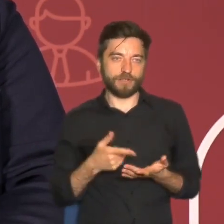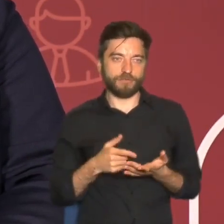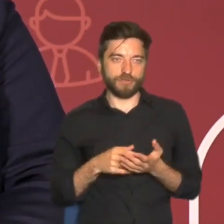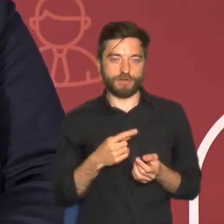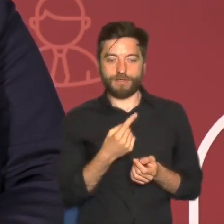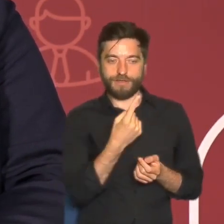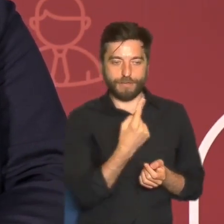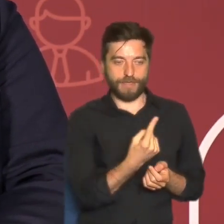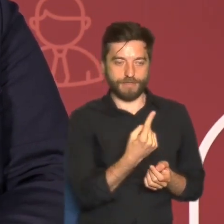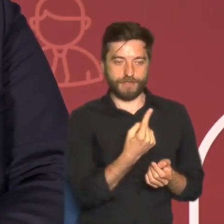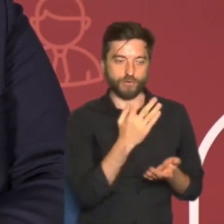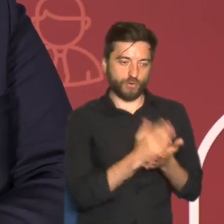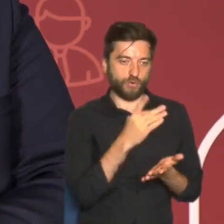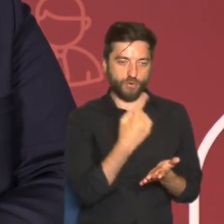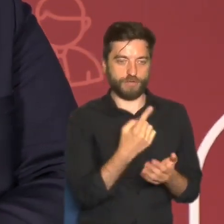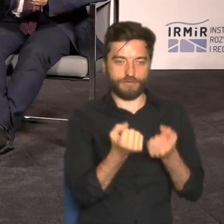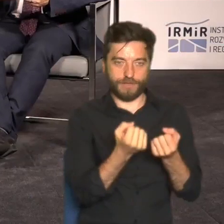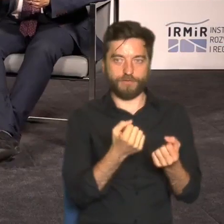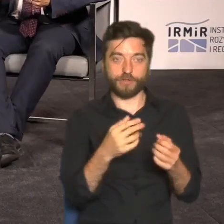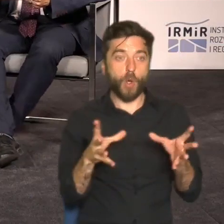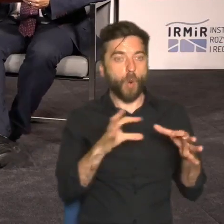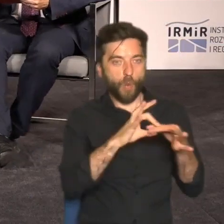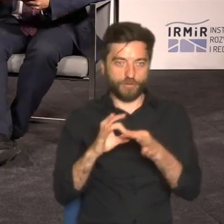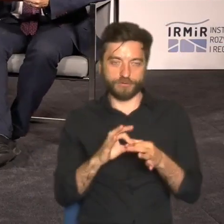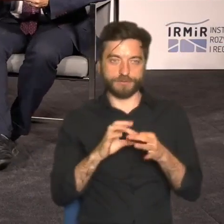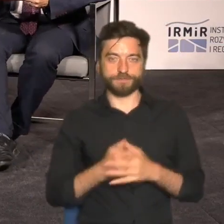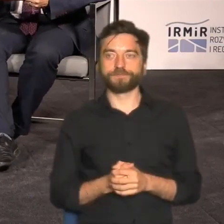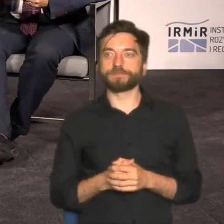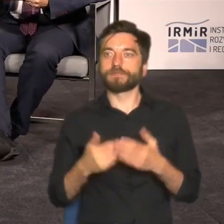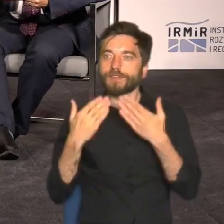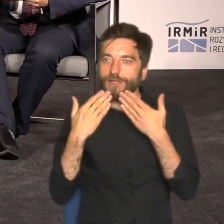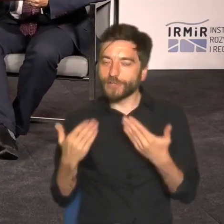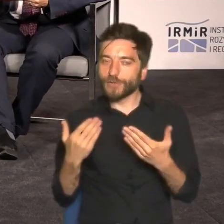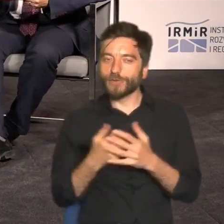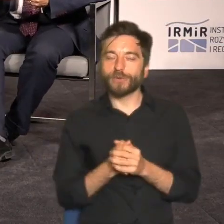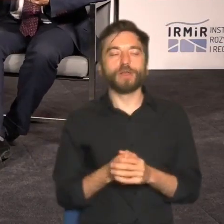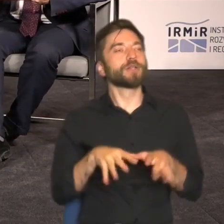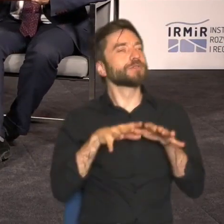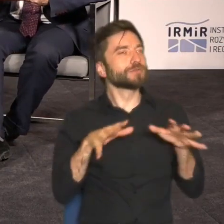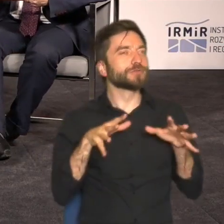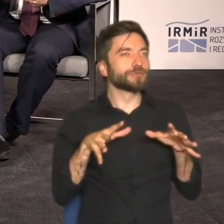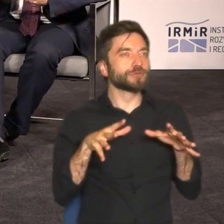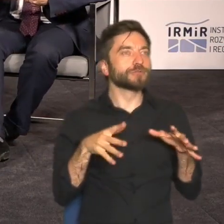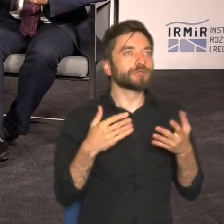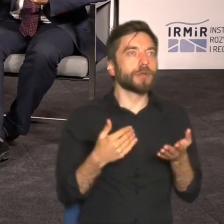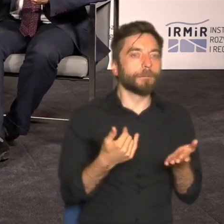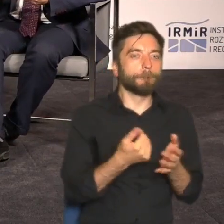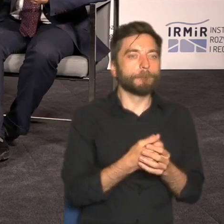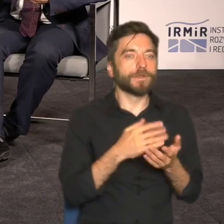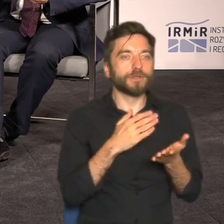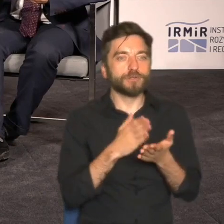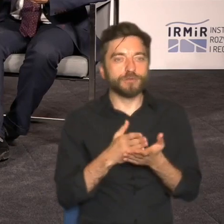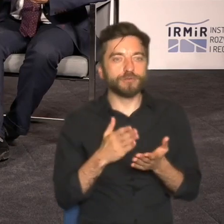monofunkcyjnych stref no dziękuję bardzo ogromna liczba rekomendacji w tak krótkiej wypowiedzi